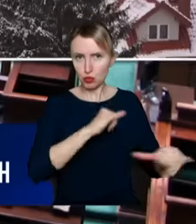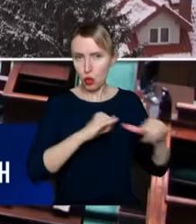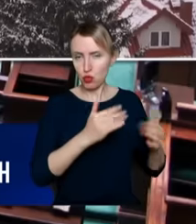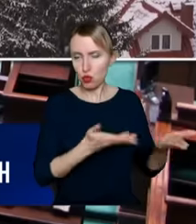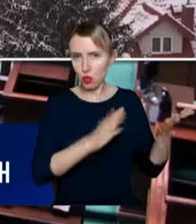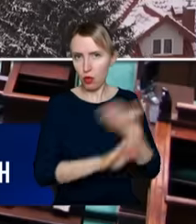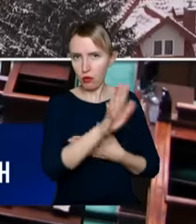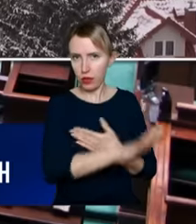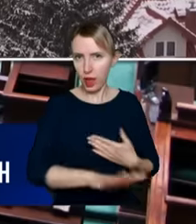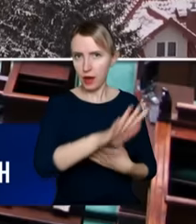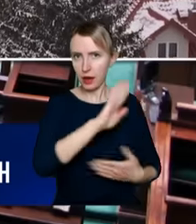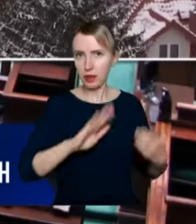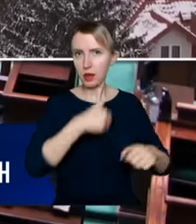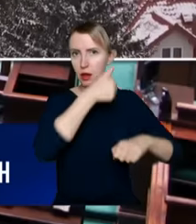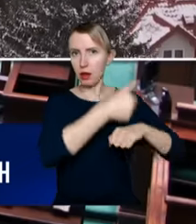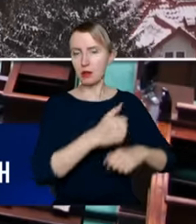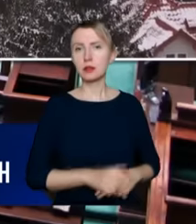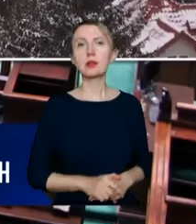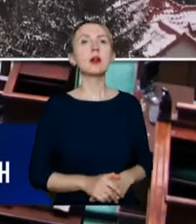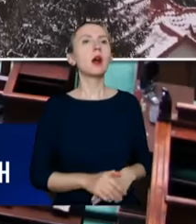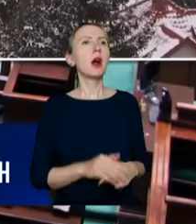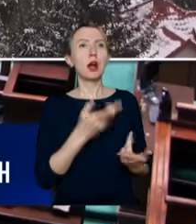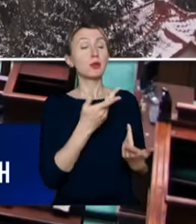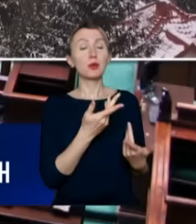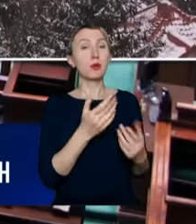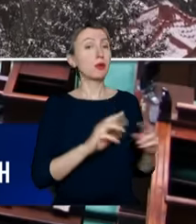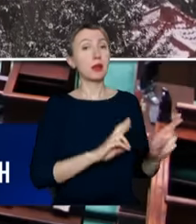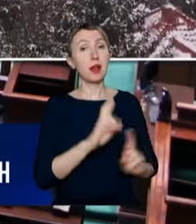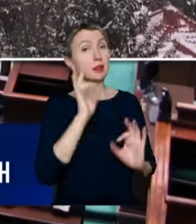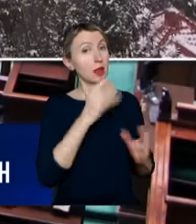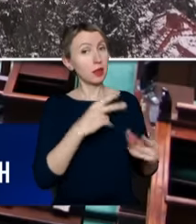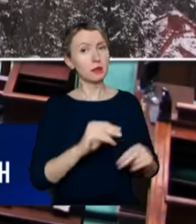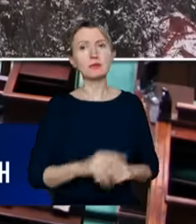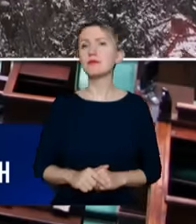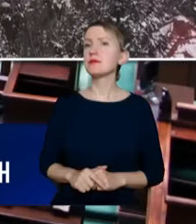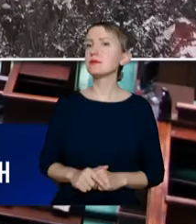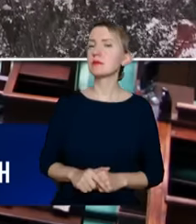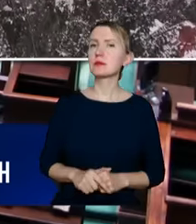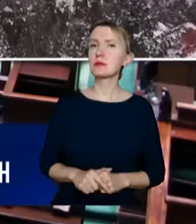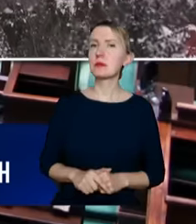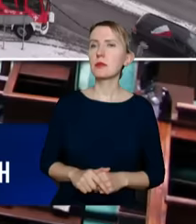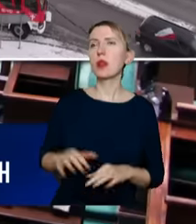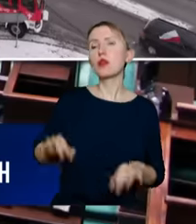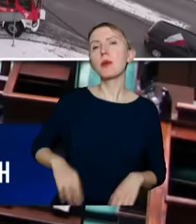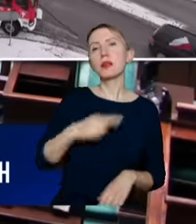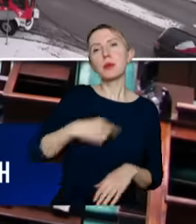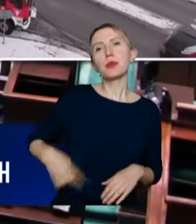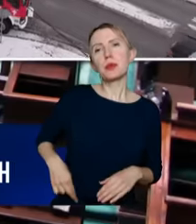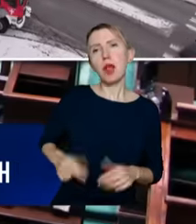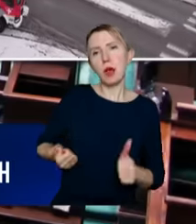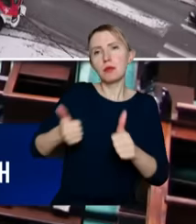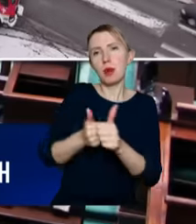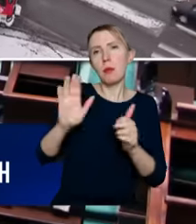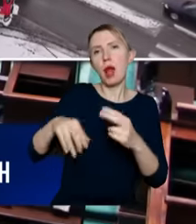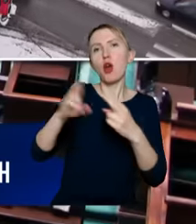terenie. To taka, powiedziałbym nie najlepsza reakcja. No taki podwładny Pana Premiera, który, który bezpośrednio ma kontakt z